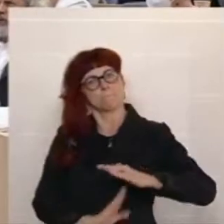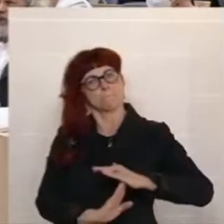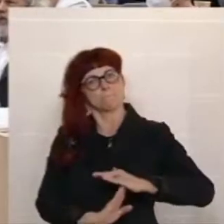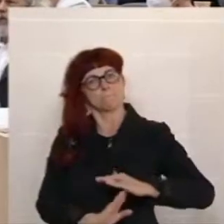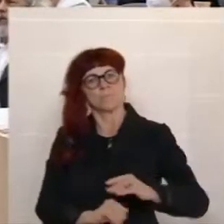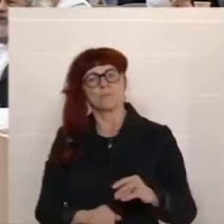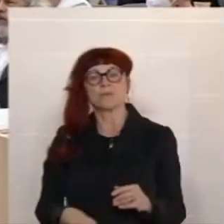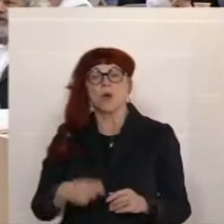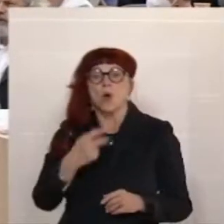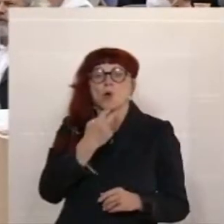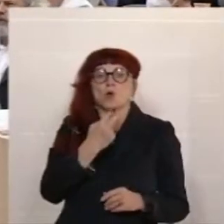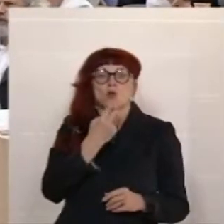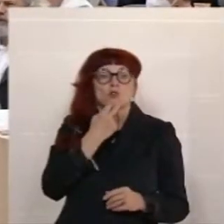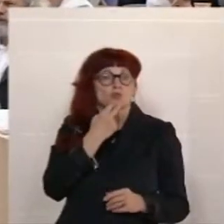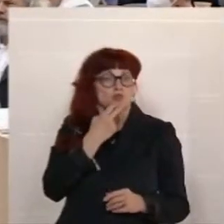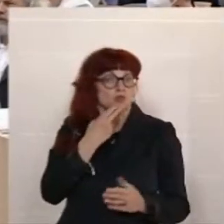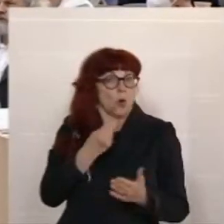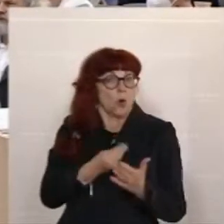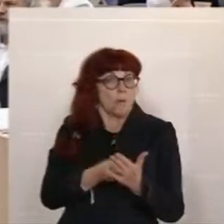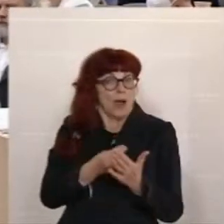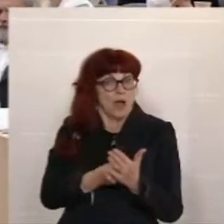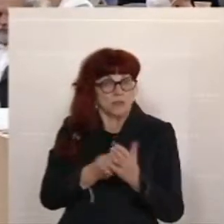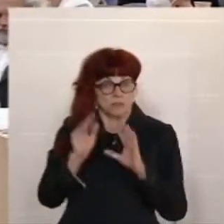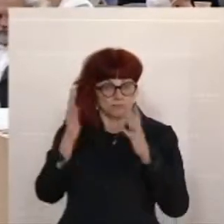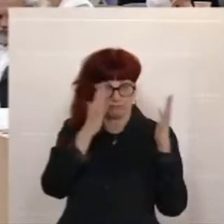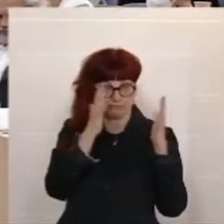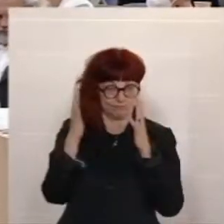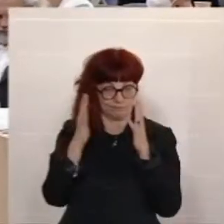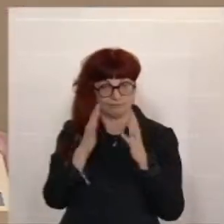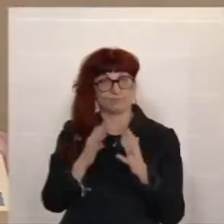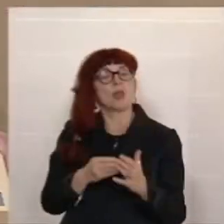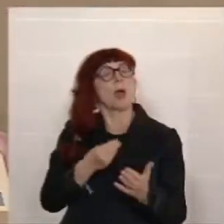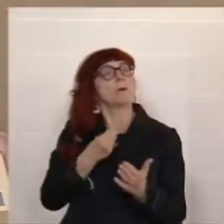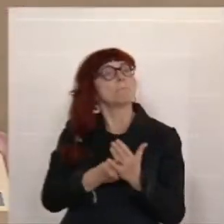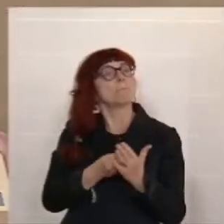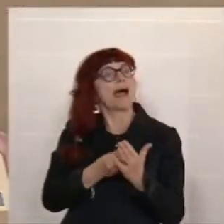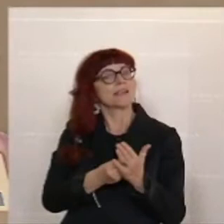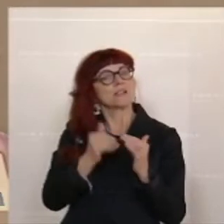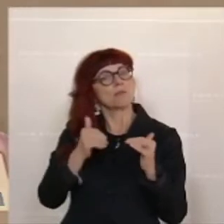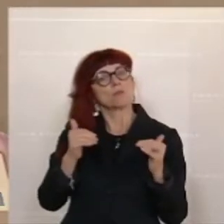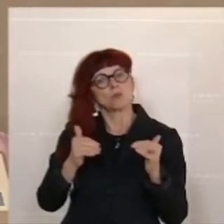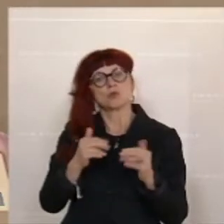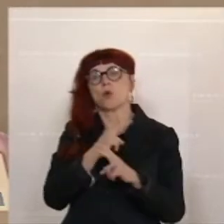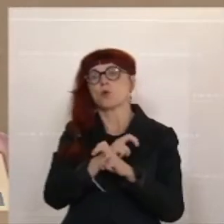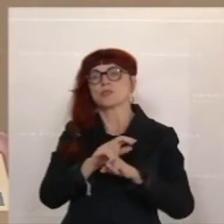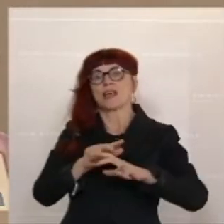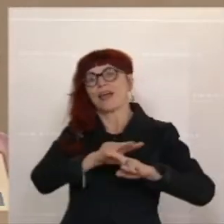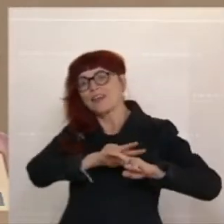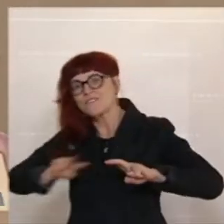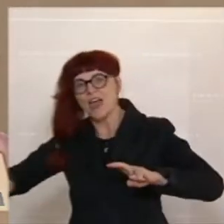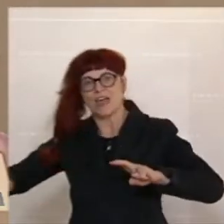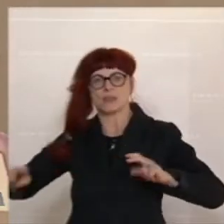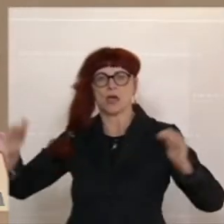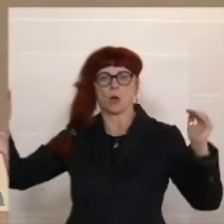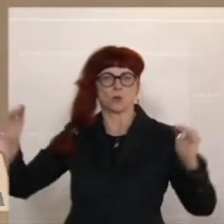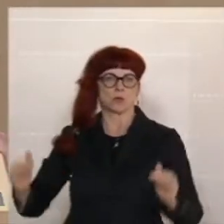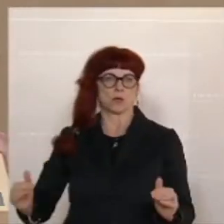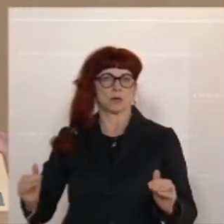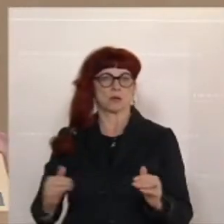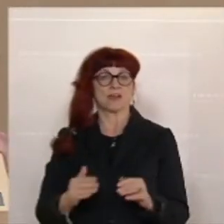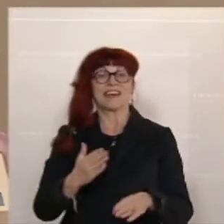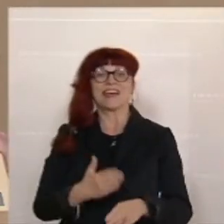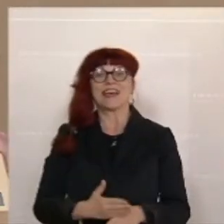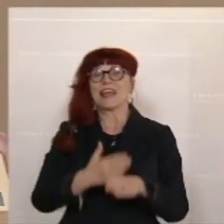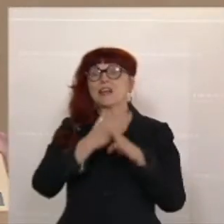Die Strompreise müssen österreichweit runter. Das hilft nicht nur den